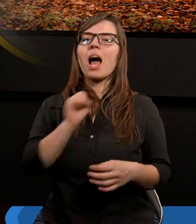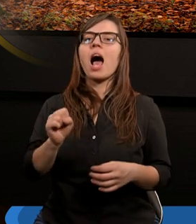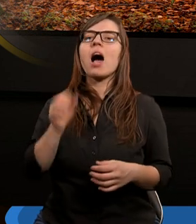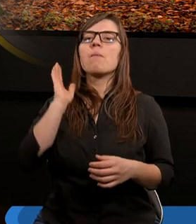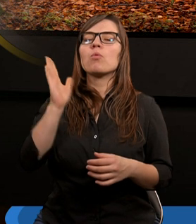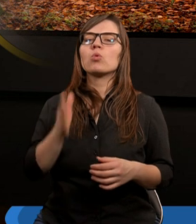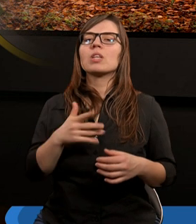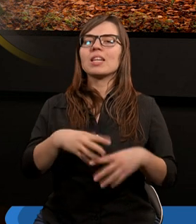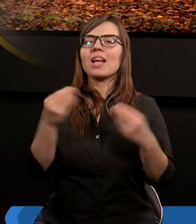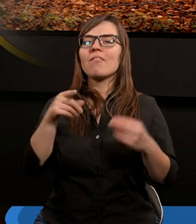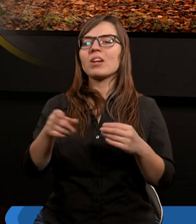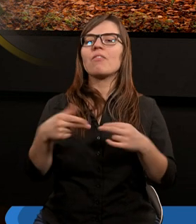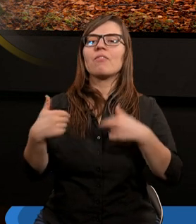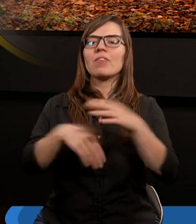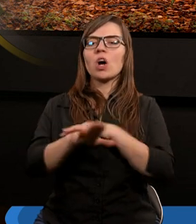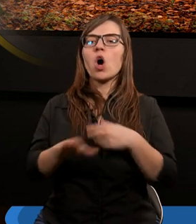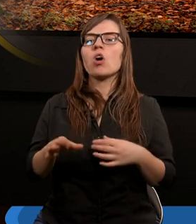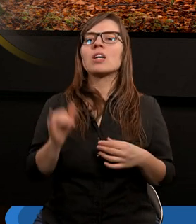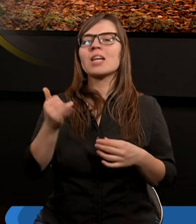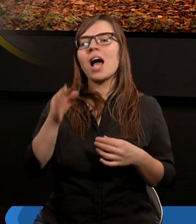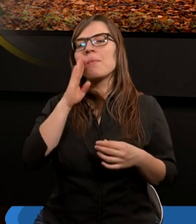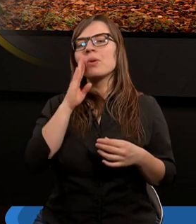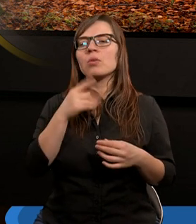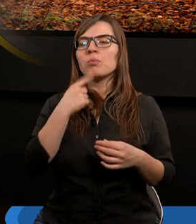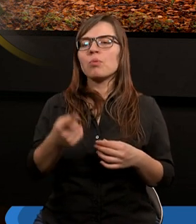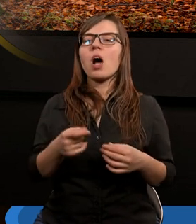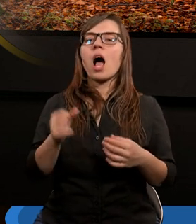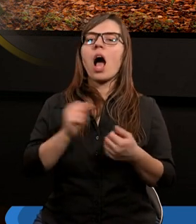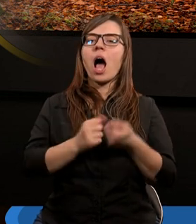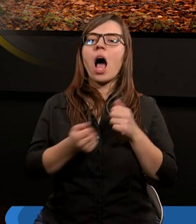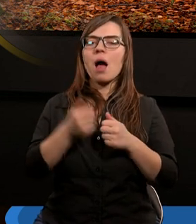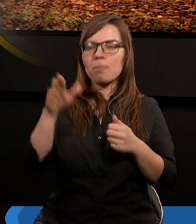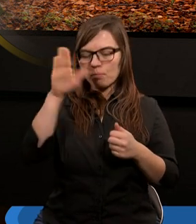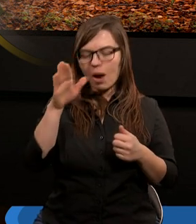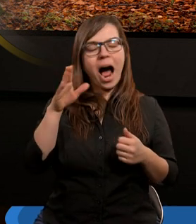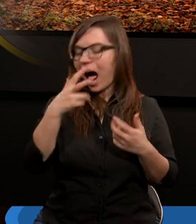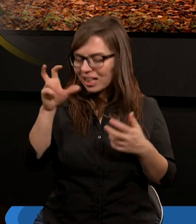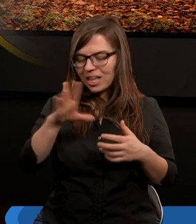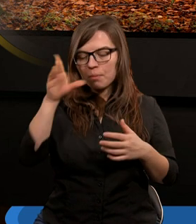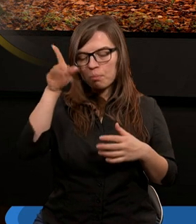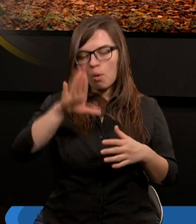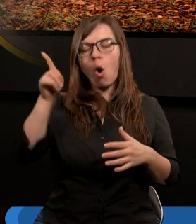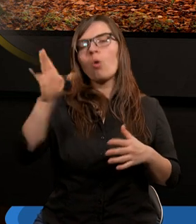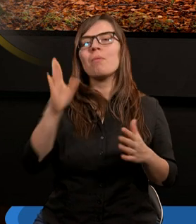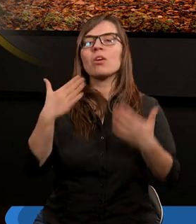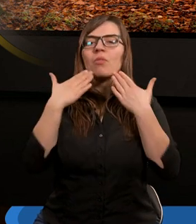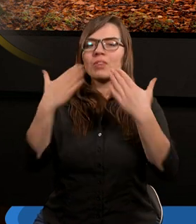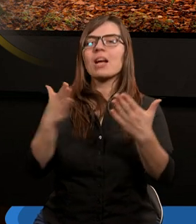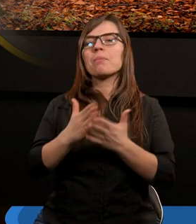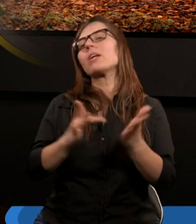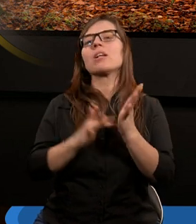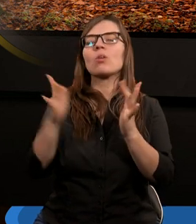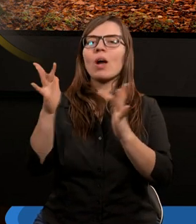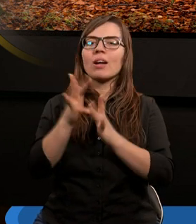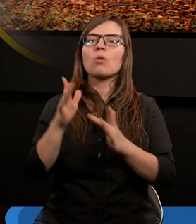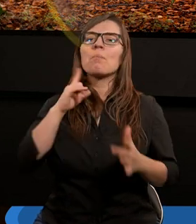A później nagle ta wypowiedź, tak jakby wykrzyki, ale Bogu niech będą dzięki przez Jezusa Chrystusa, Pana